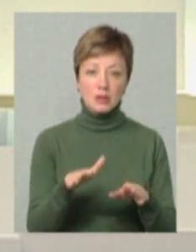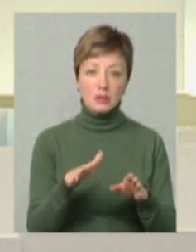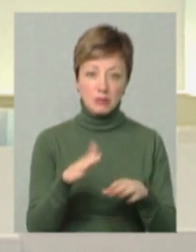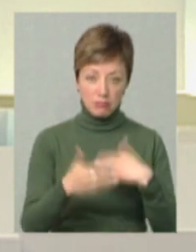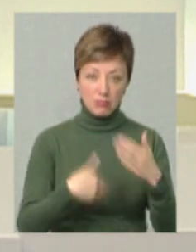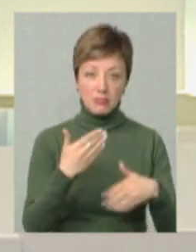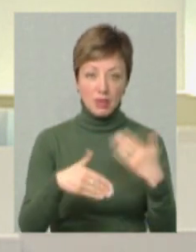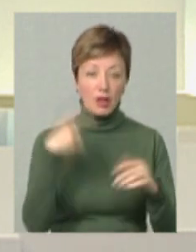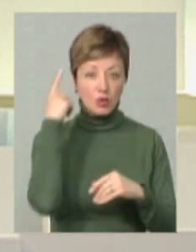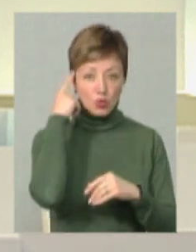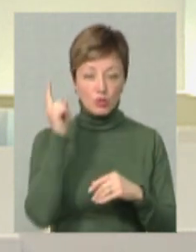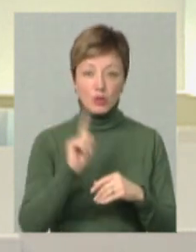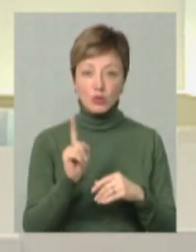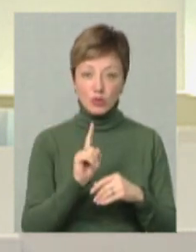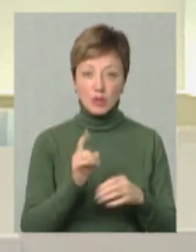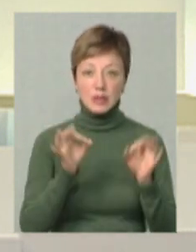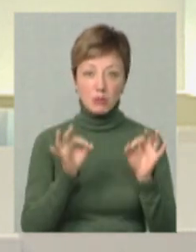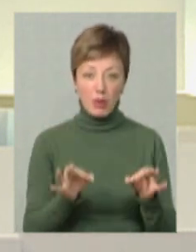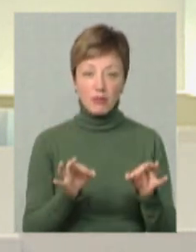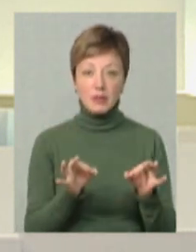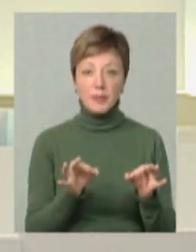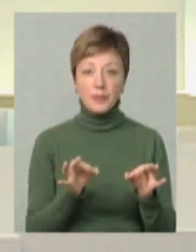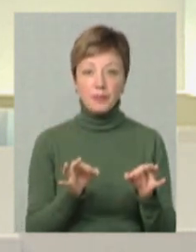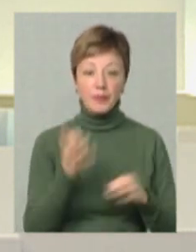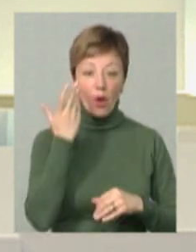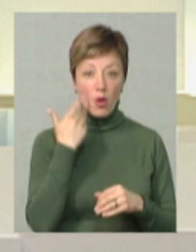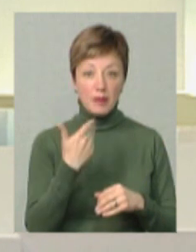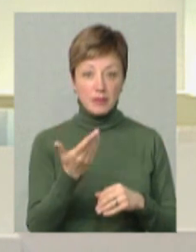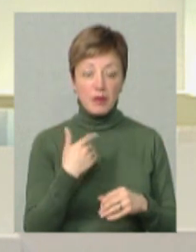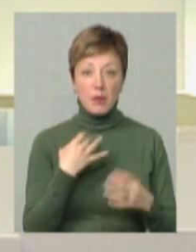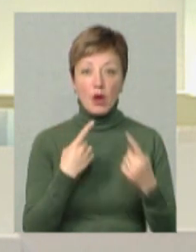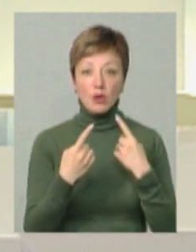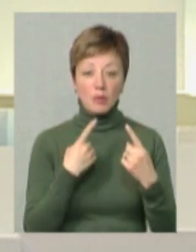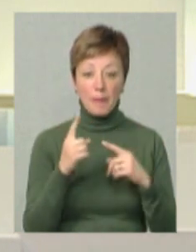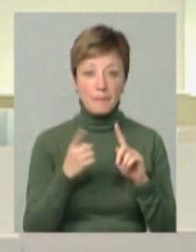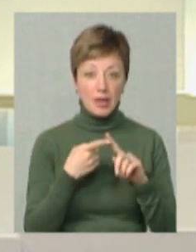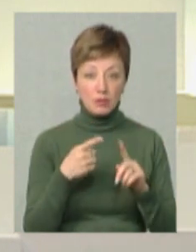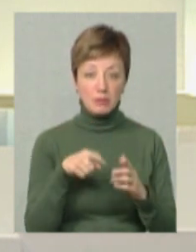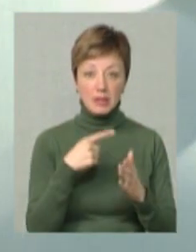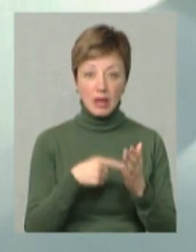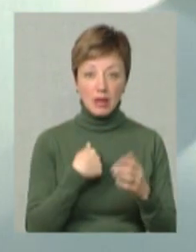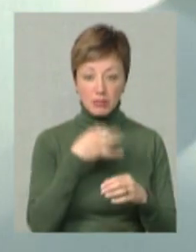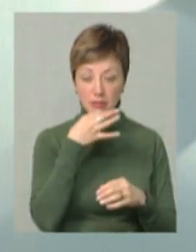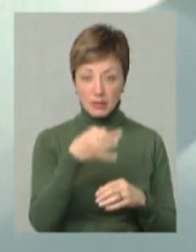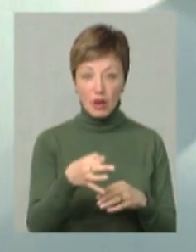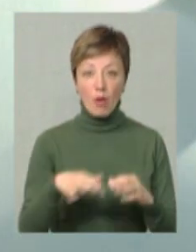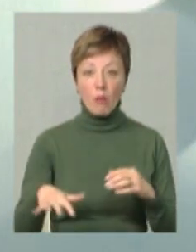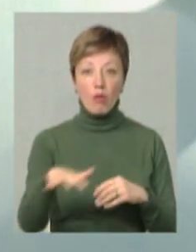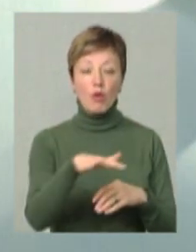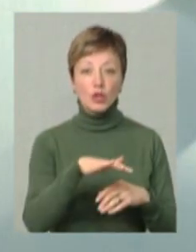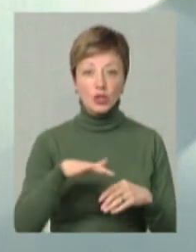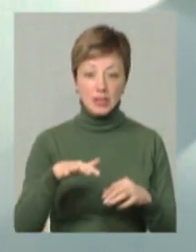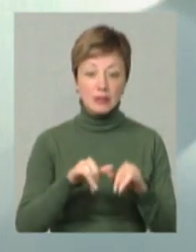Тому я думаю, що насправді, коли ми з вами розмовляли по першому питанню, я вам наголошував, що я думаю, що площа